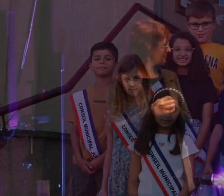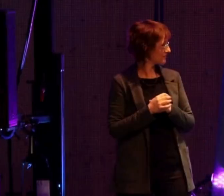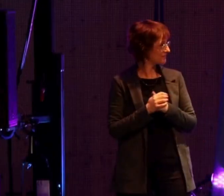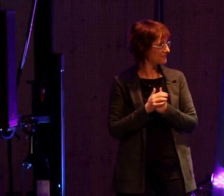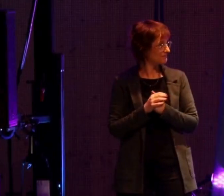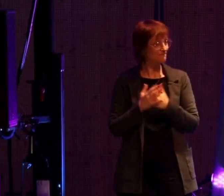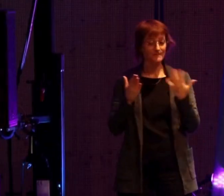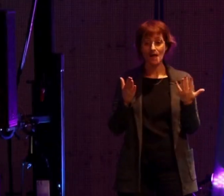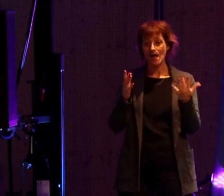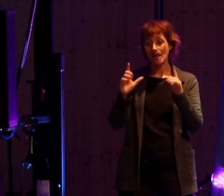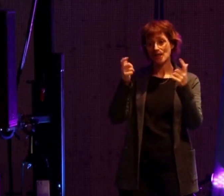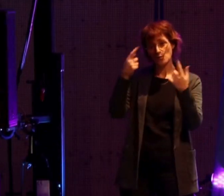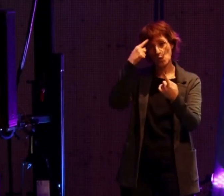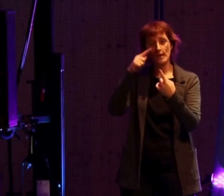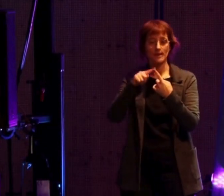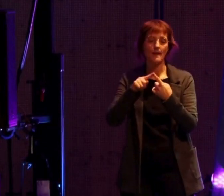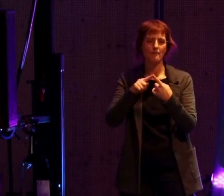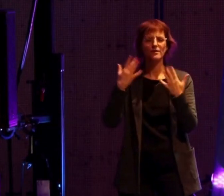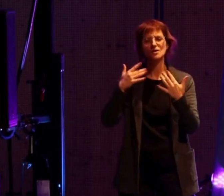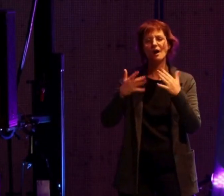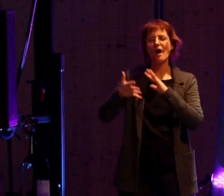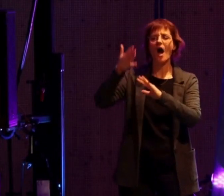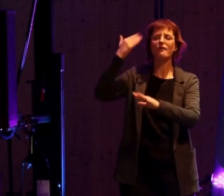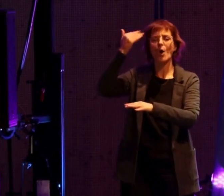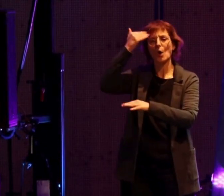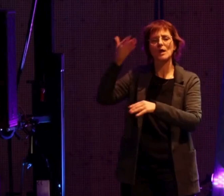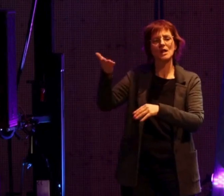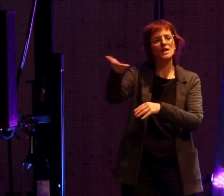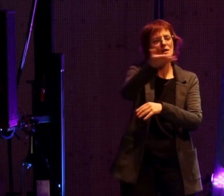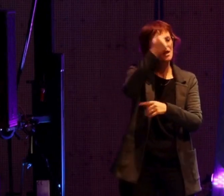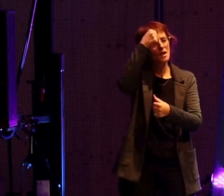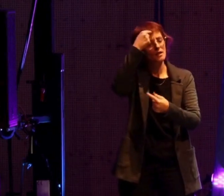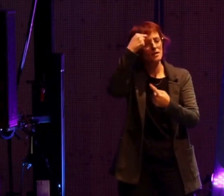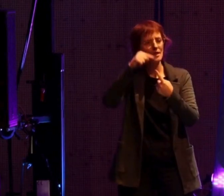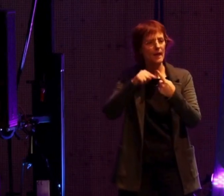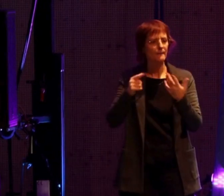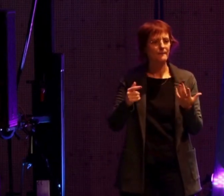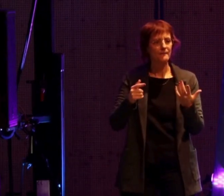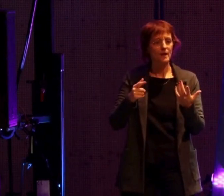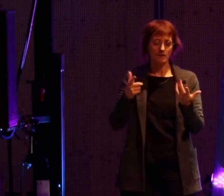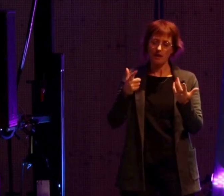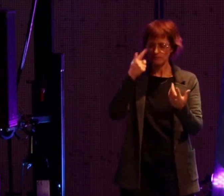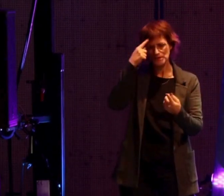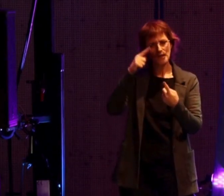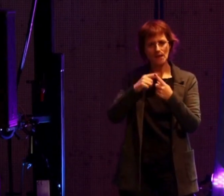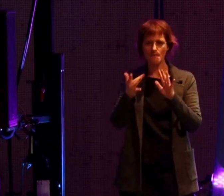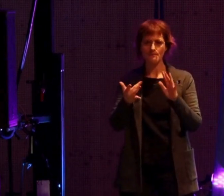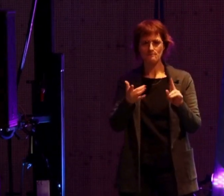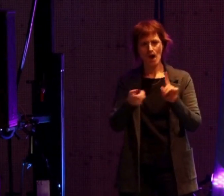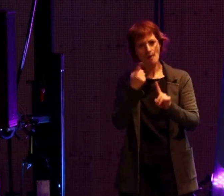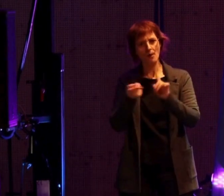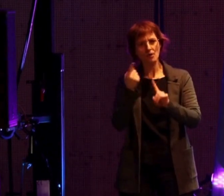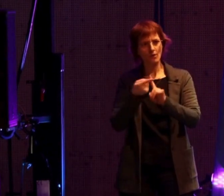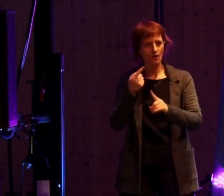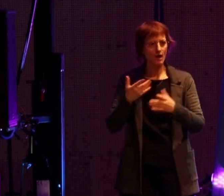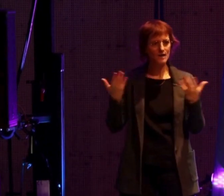Je vais commencer par un sujet dont on parle depuis longtemps, et dont je parle avec émotion ce soir. Il